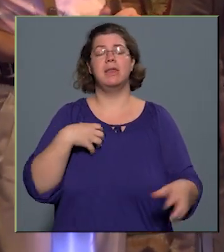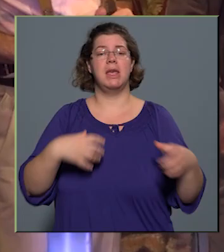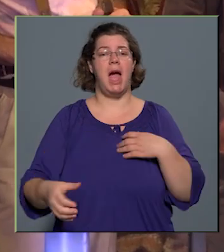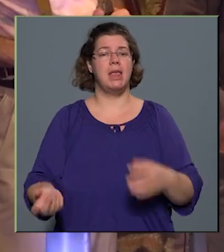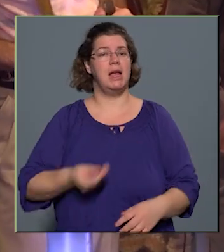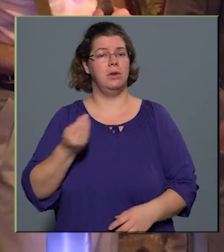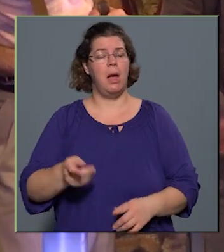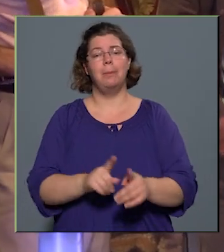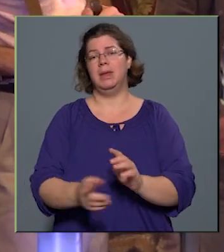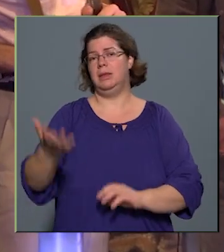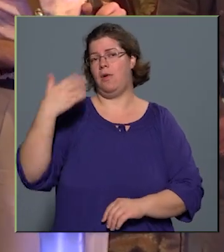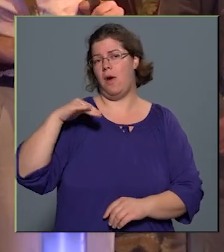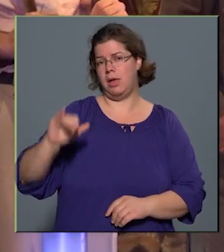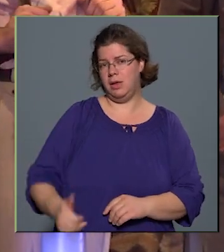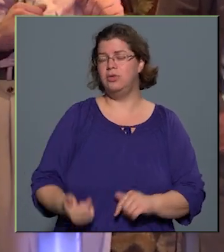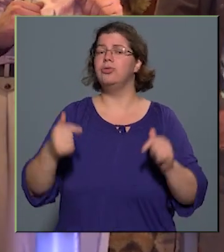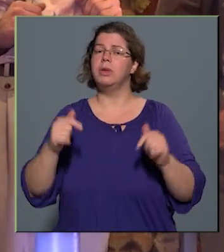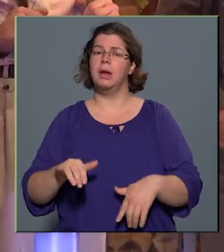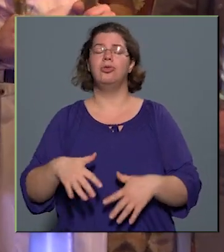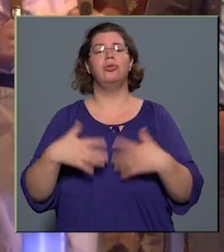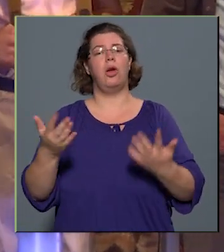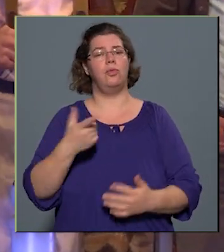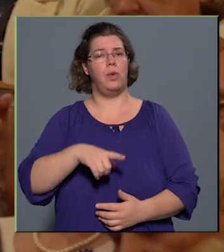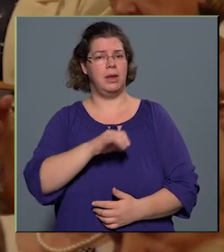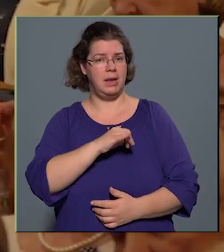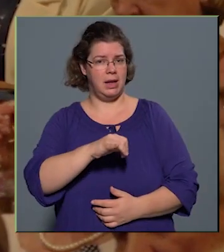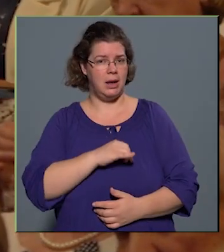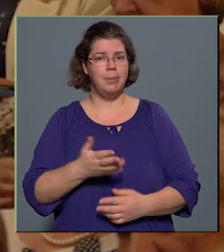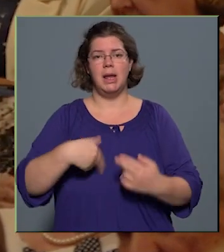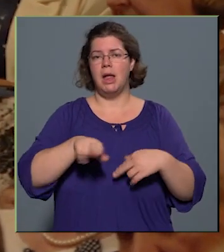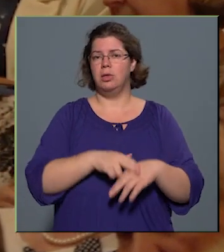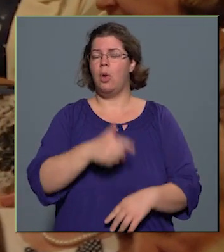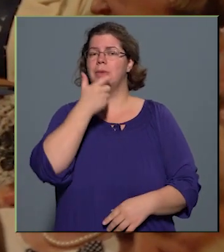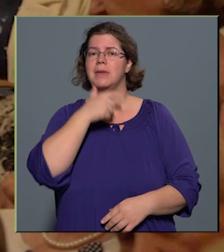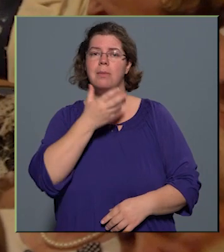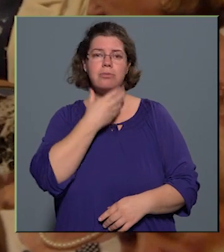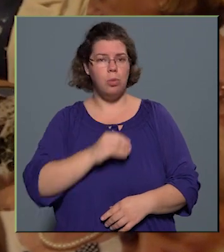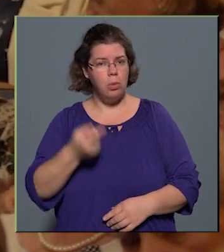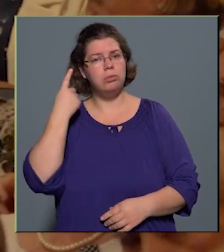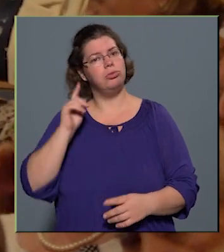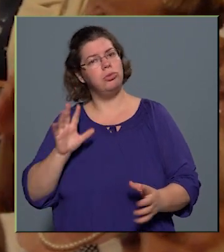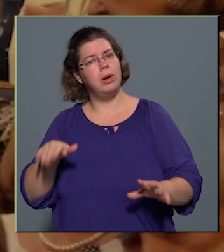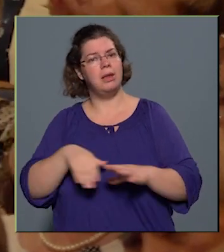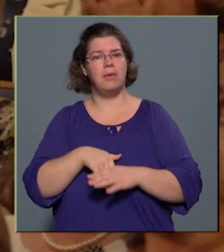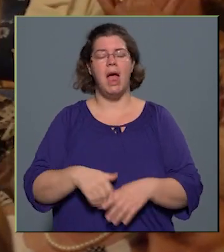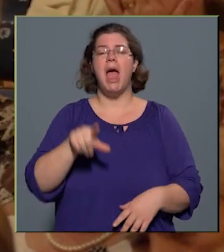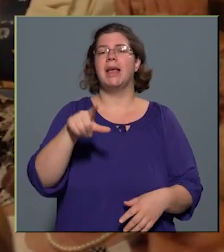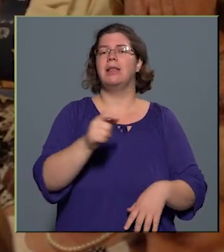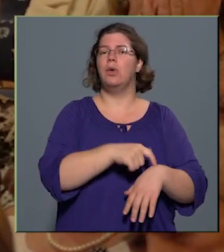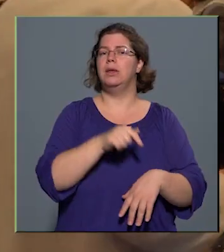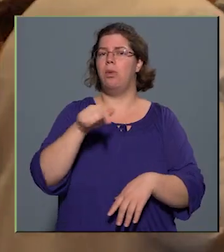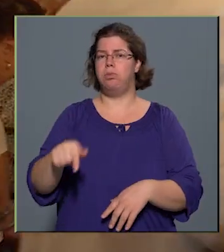mint tavaly, idén is nagy volt az érdeklődés. Annak érdekében, hogy minél több szépkorú részt vehessen a programon, két időpontban is